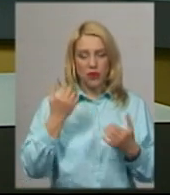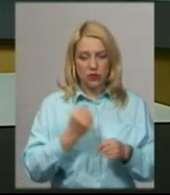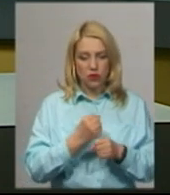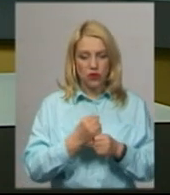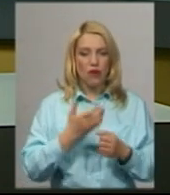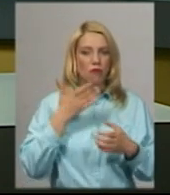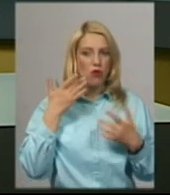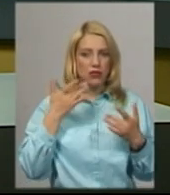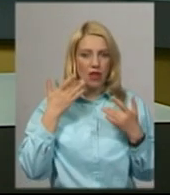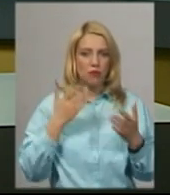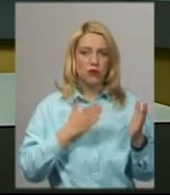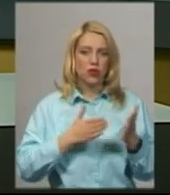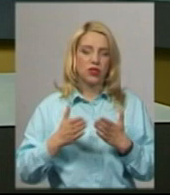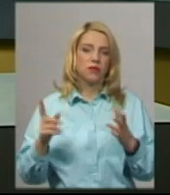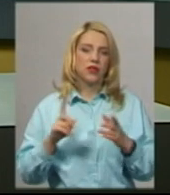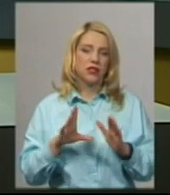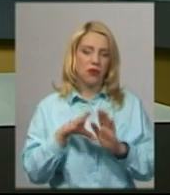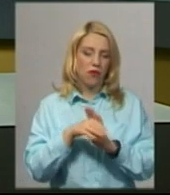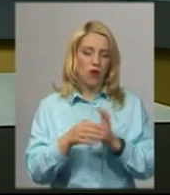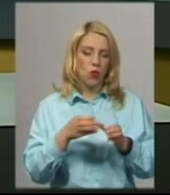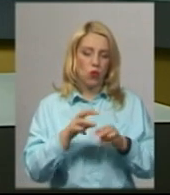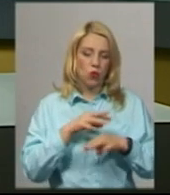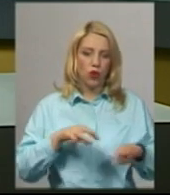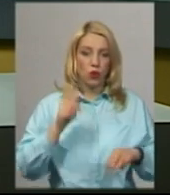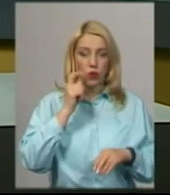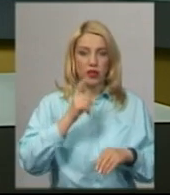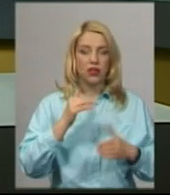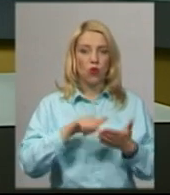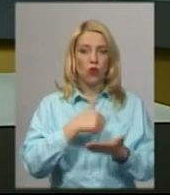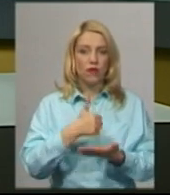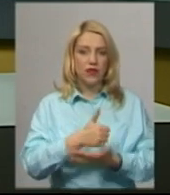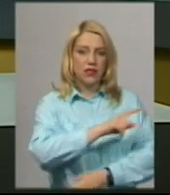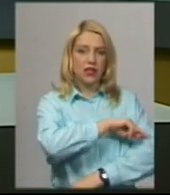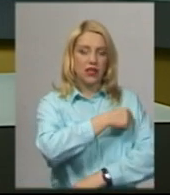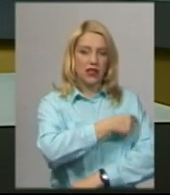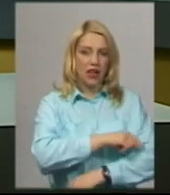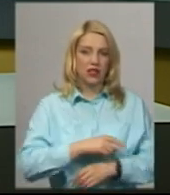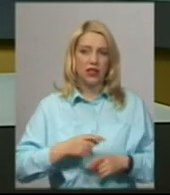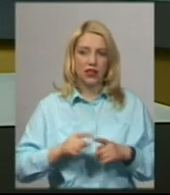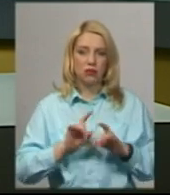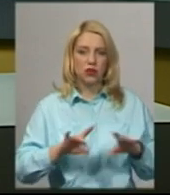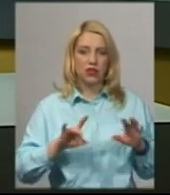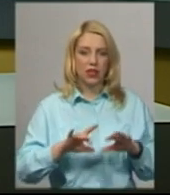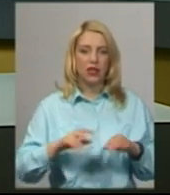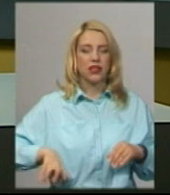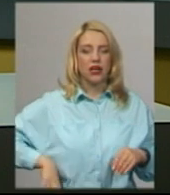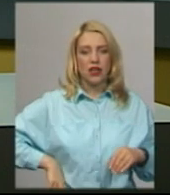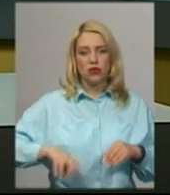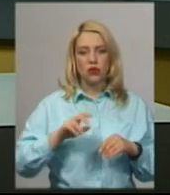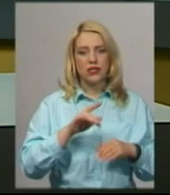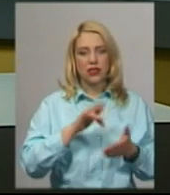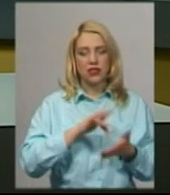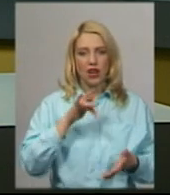карантинному режимі, який запровадив уряд України та головний санітарний лікар. Про це Суспільному розповіла директорка центрального